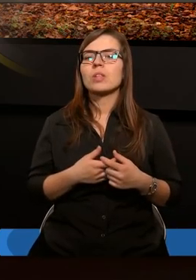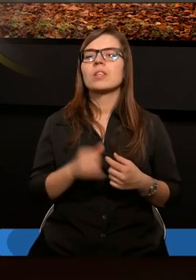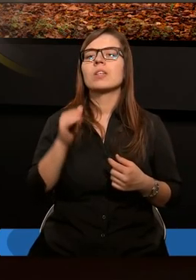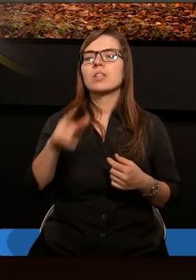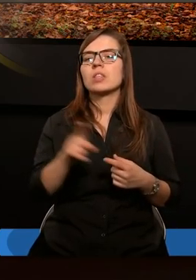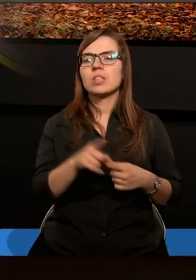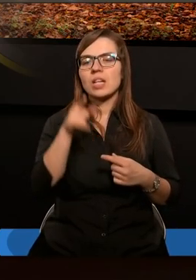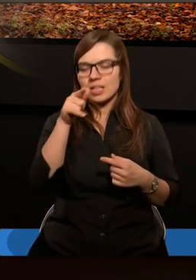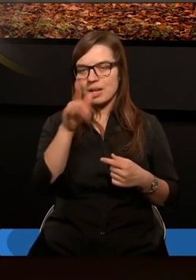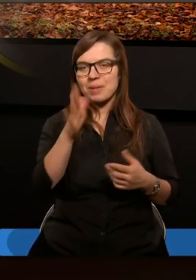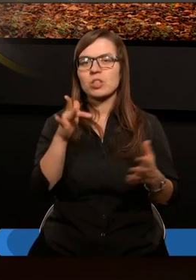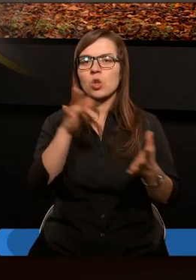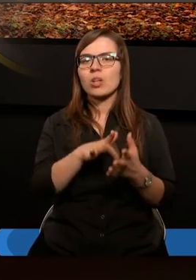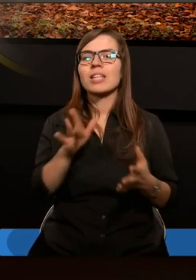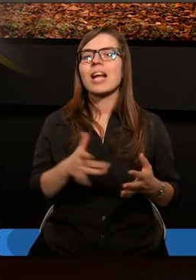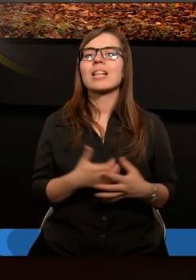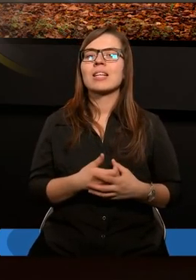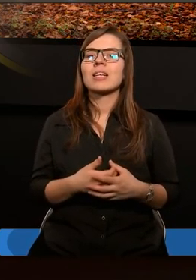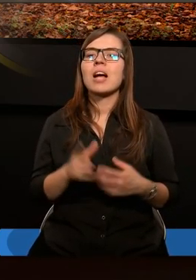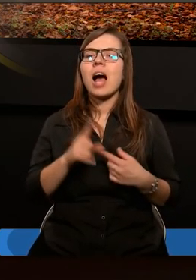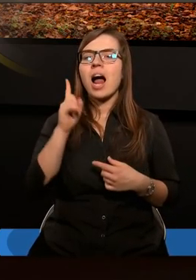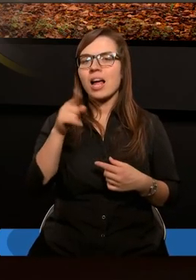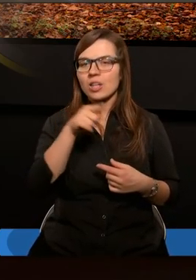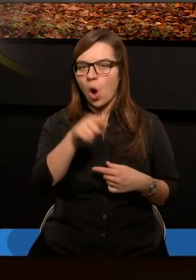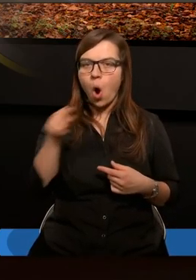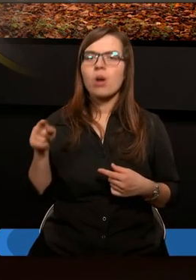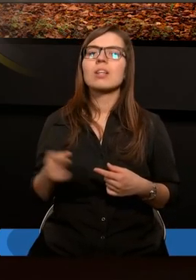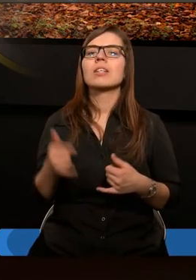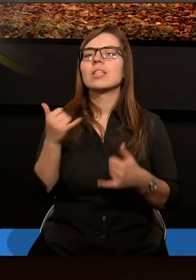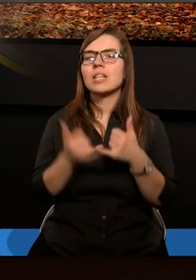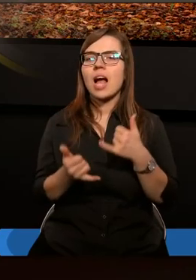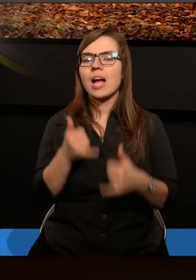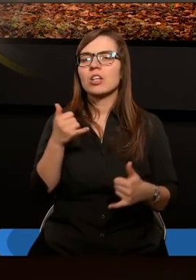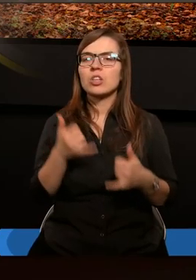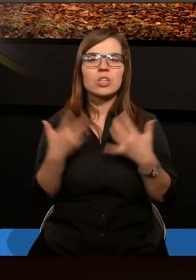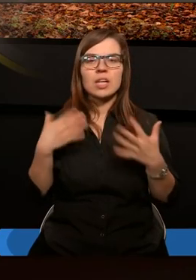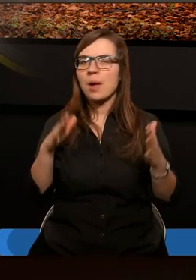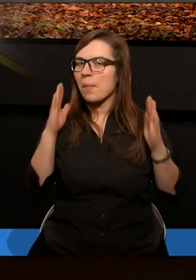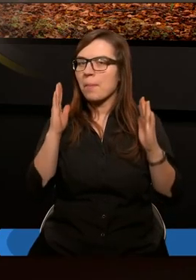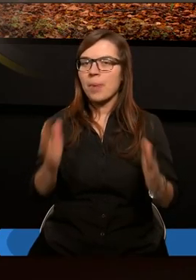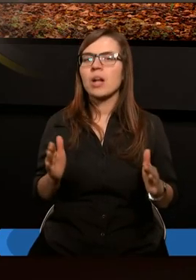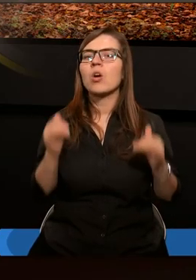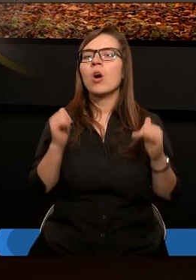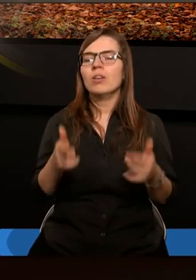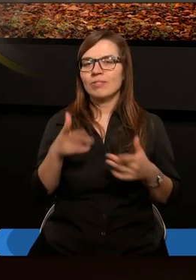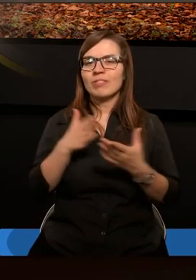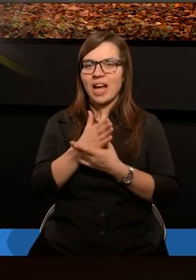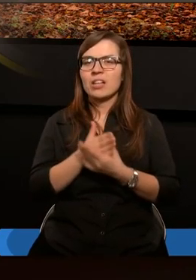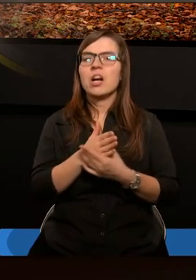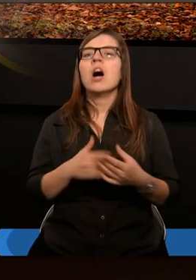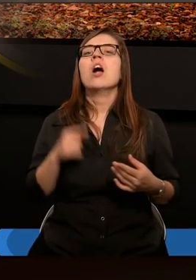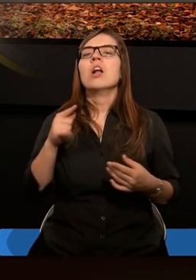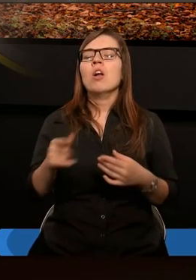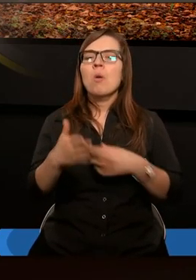bo inaczej i ty będziesz odcięty. Ale i oni, jeśli nie będą trwali w niewierze,